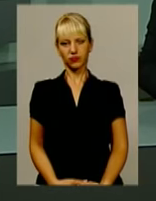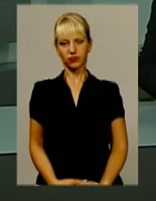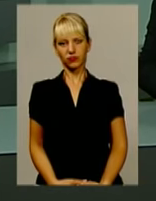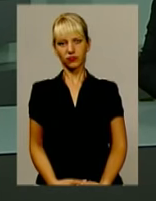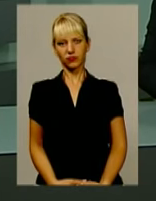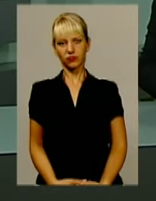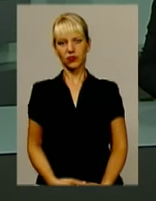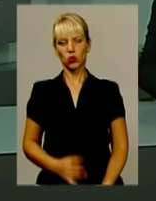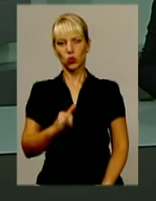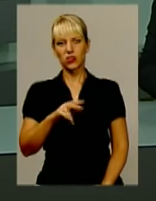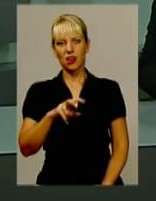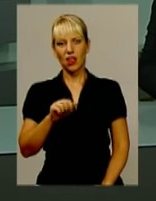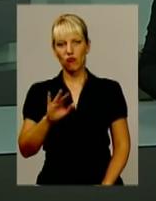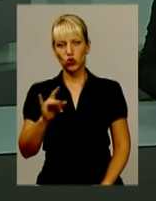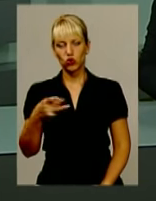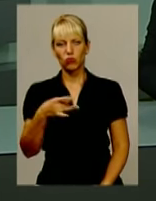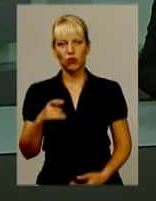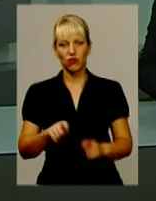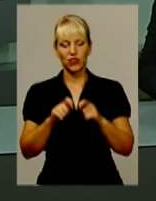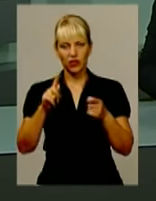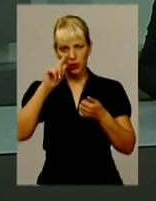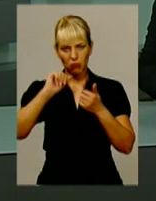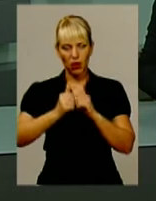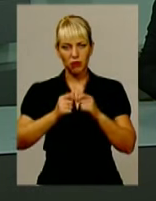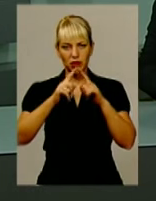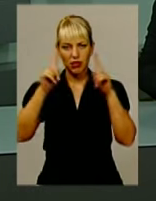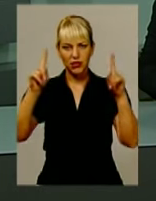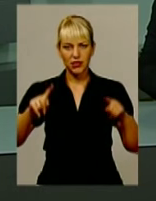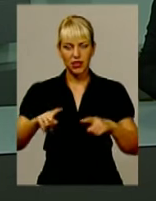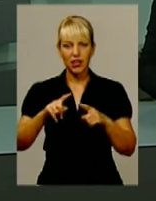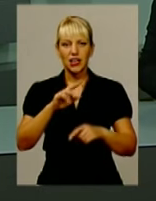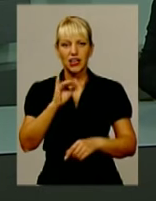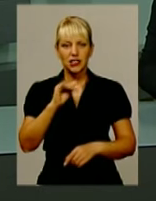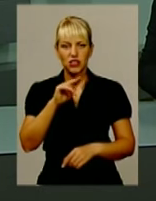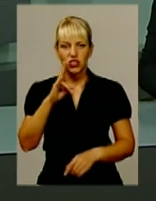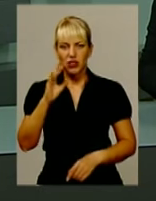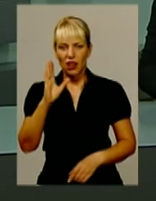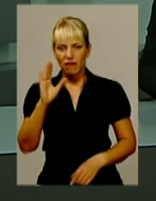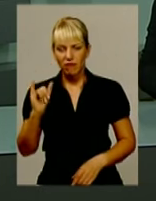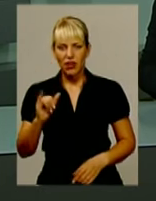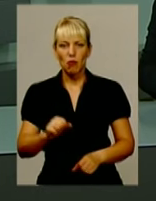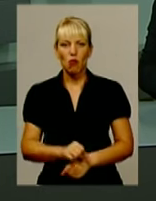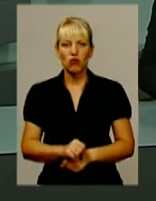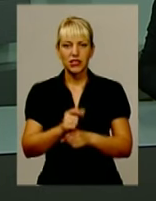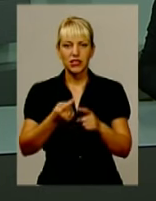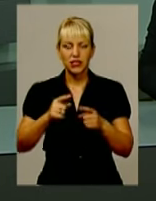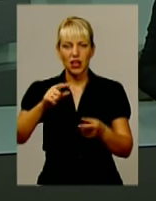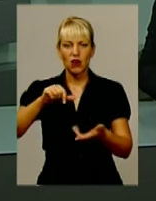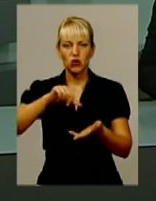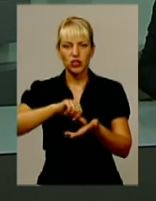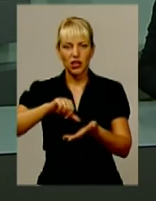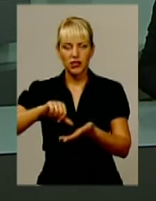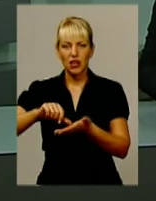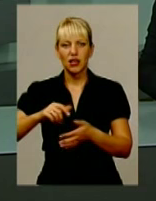У Славутському районі відкрили пам'ятний знак січневим повстанцям. Це учасники польської національної визвольної